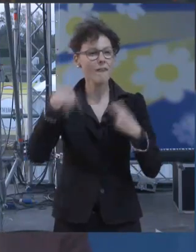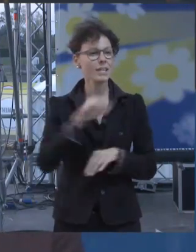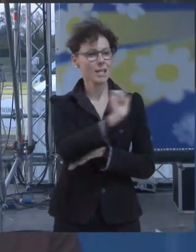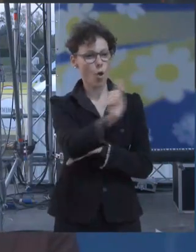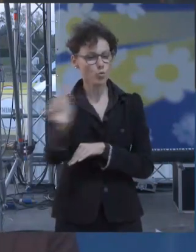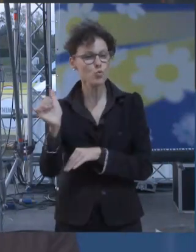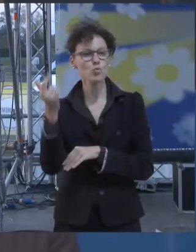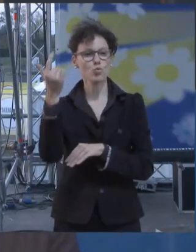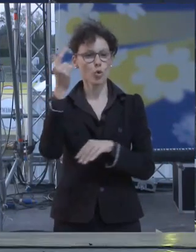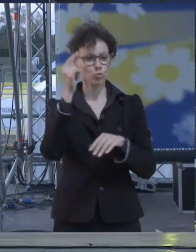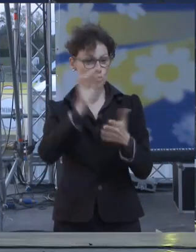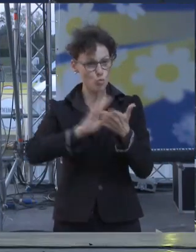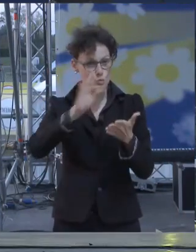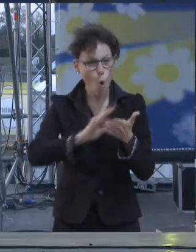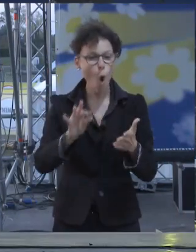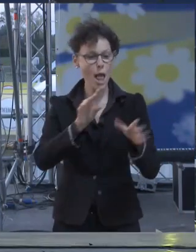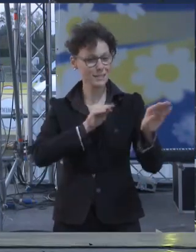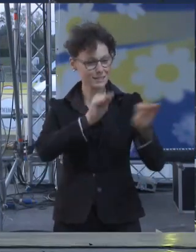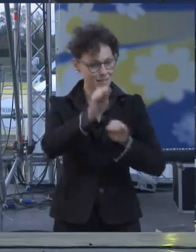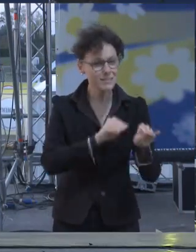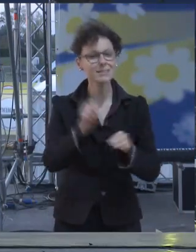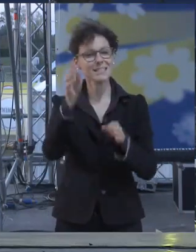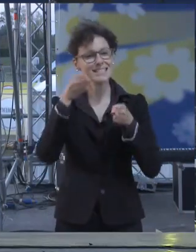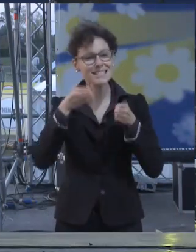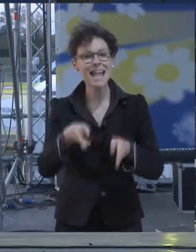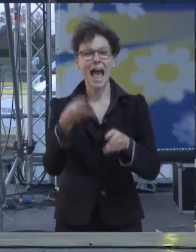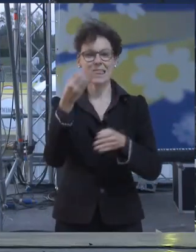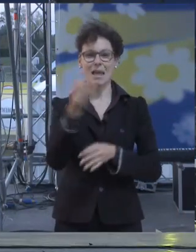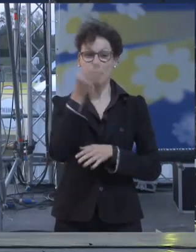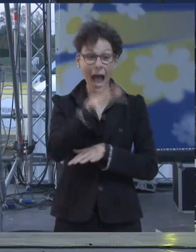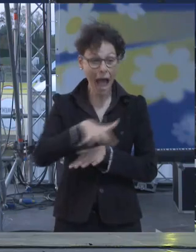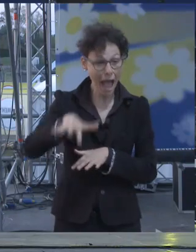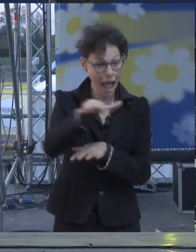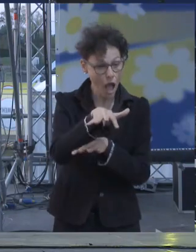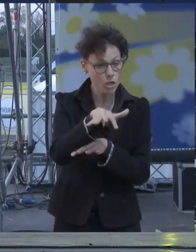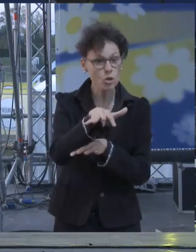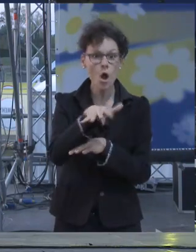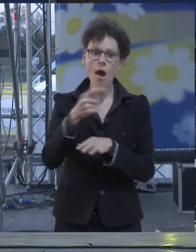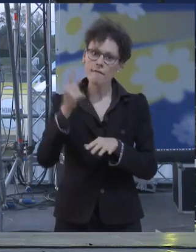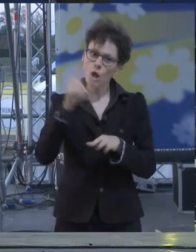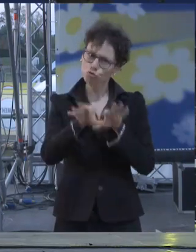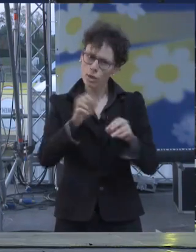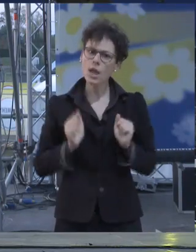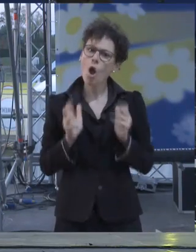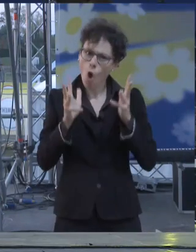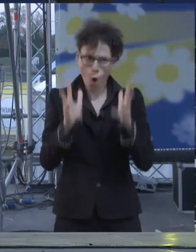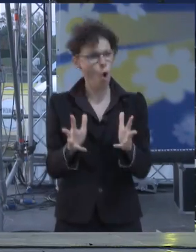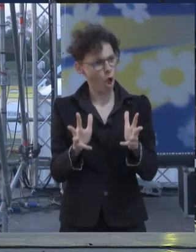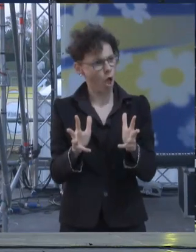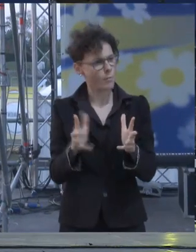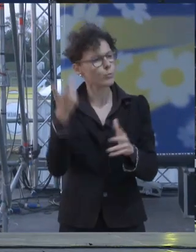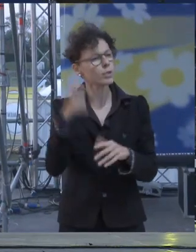una scuola mettiamo a posto un giardino mettiamo a posto una strada e guardate che coraggiosa questa scelta perché nessuno vede